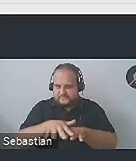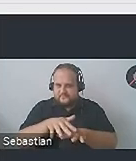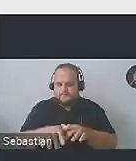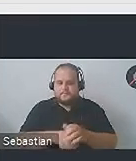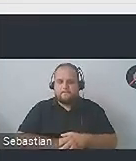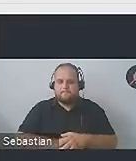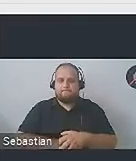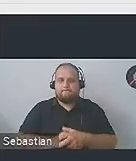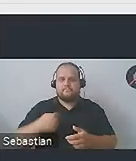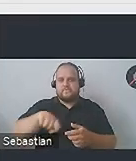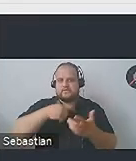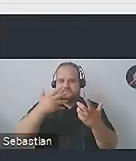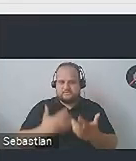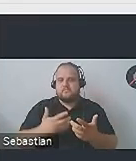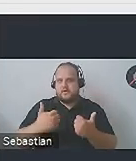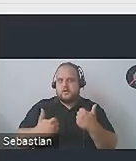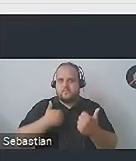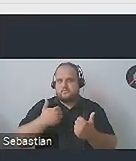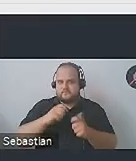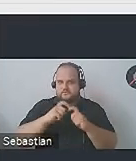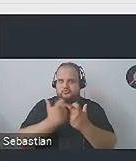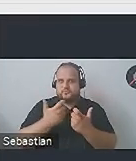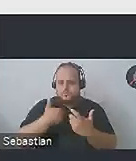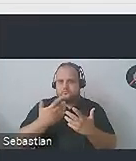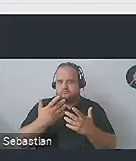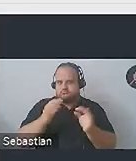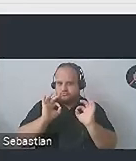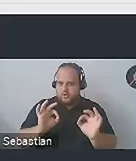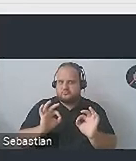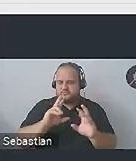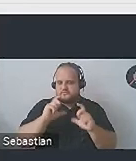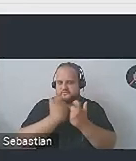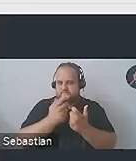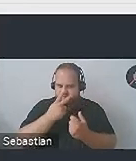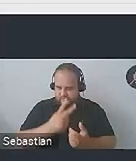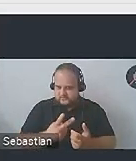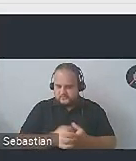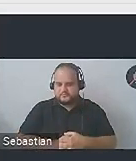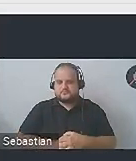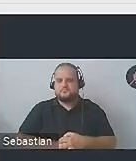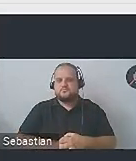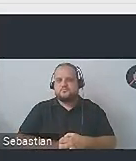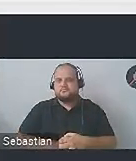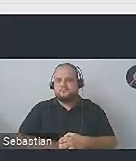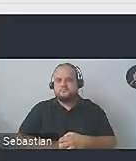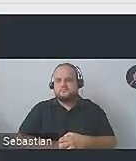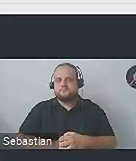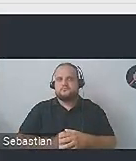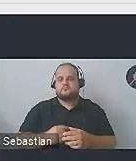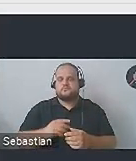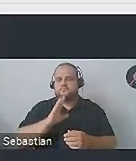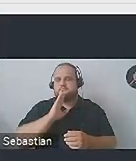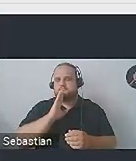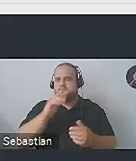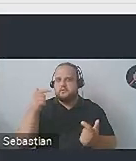Chcemy, żeby wszystko było jasne, klarowne i logiczne. Po prostu też można o tym myśleć, żeby na chłopski rozum,